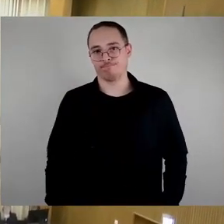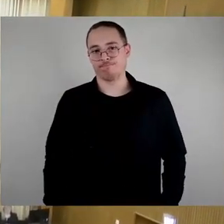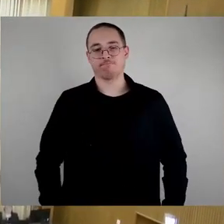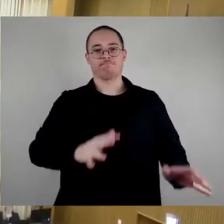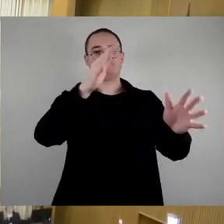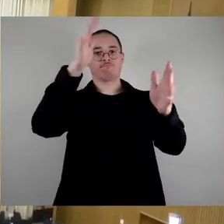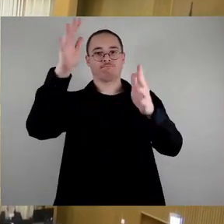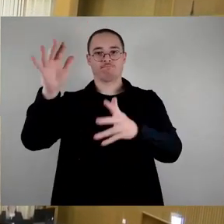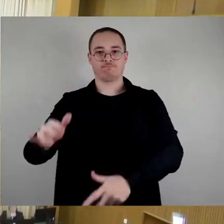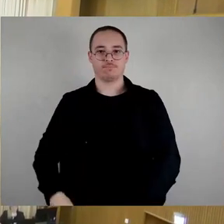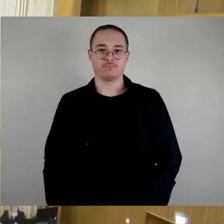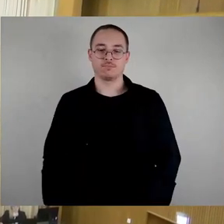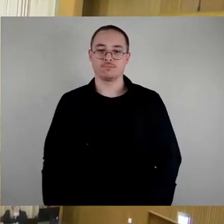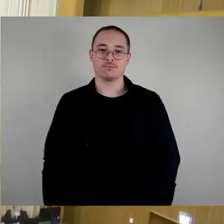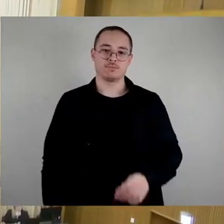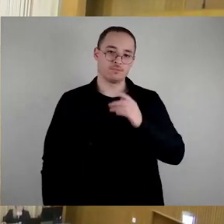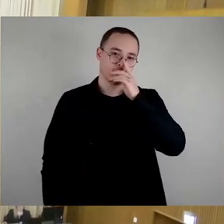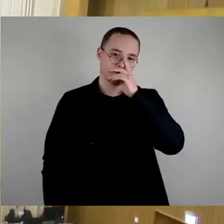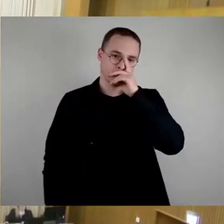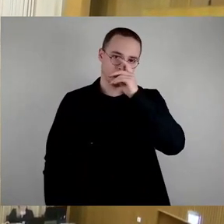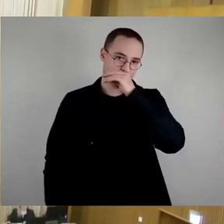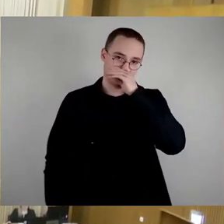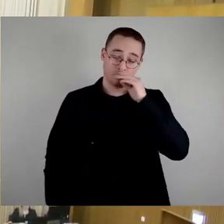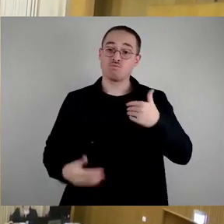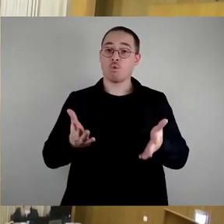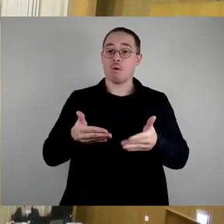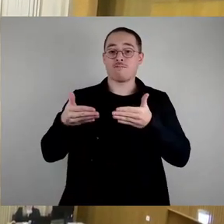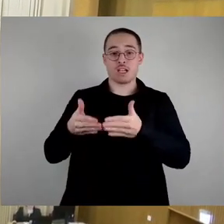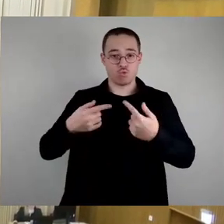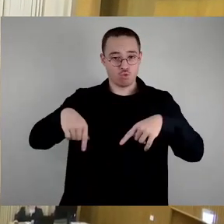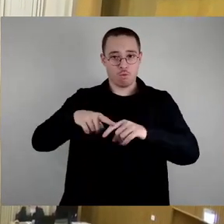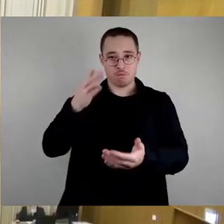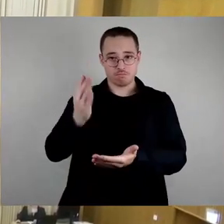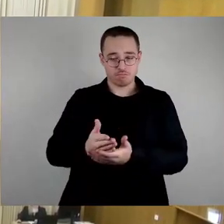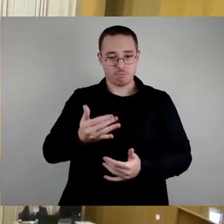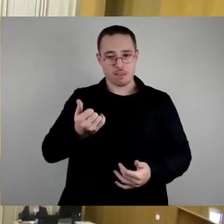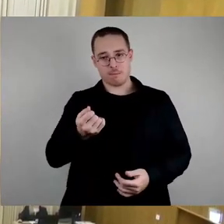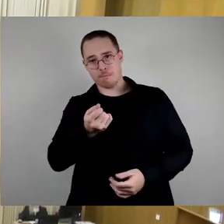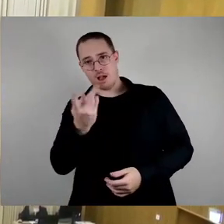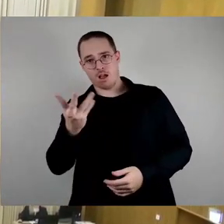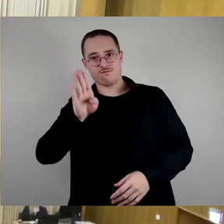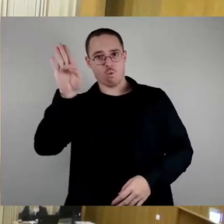So, damit sind wir durch die Fraktionsrunde durch. gibt weitere Wortmeldungen. Zunächst Herr Dreefs und dann Herr Lichty.